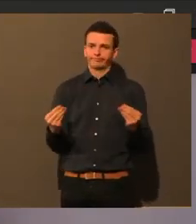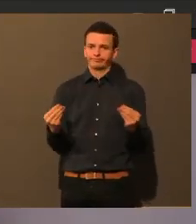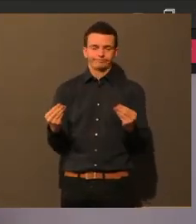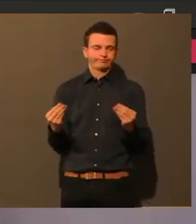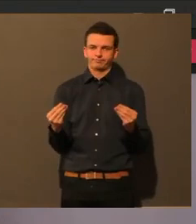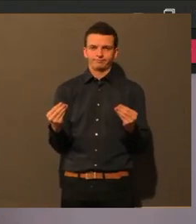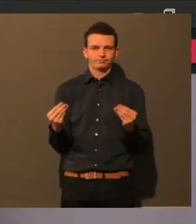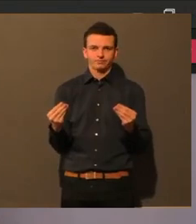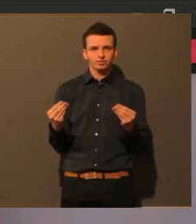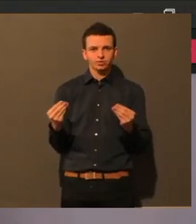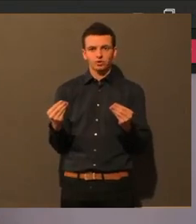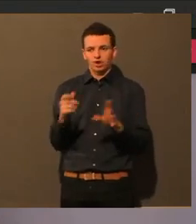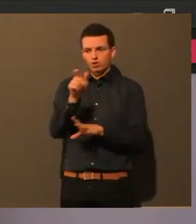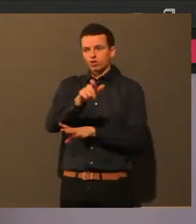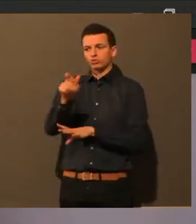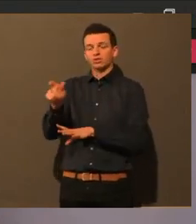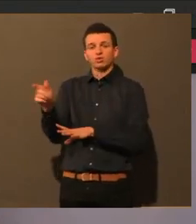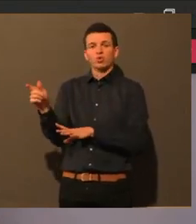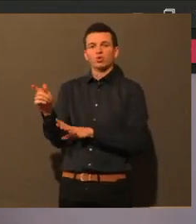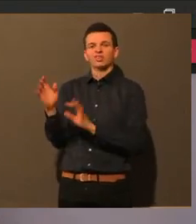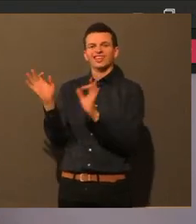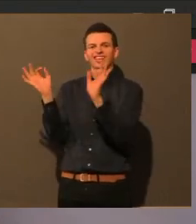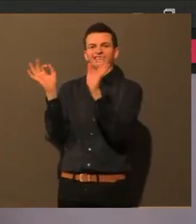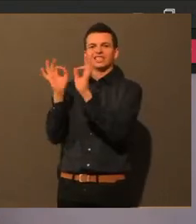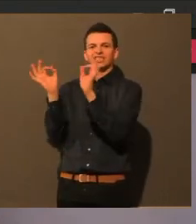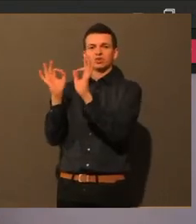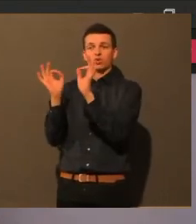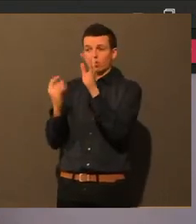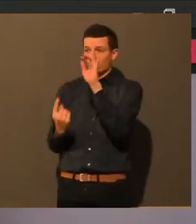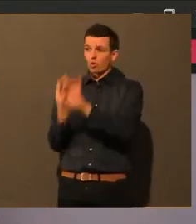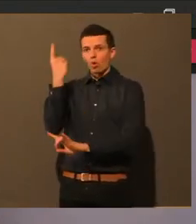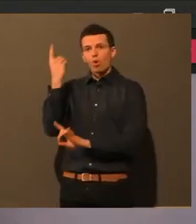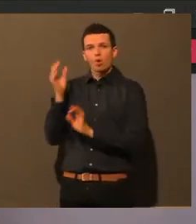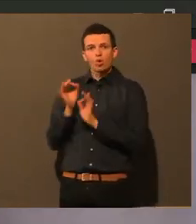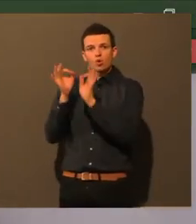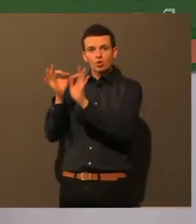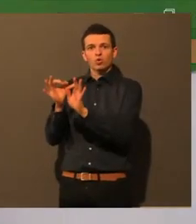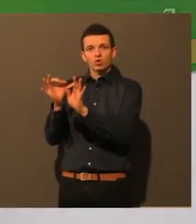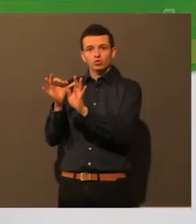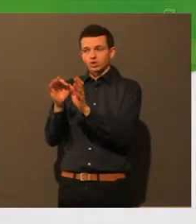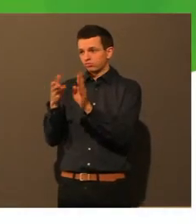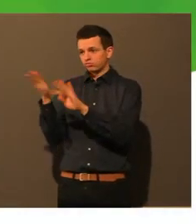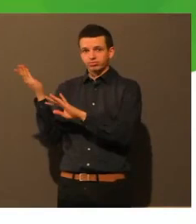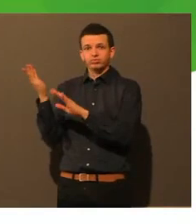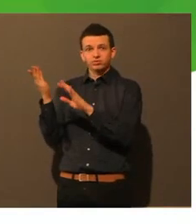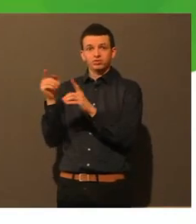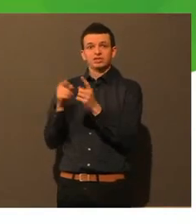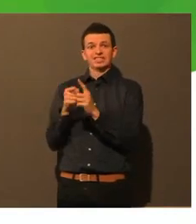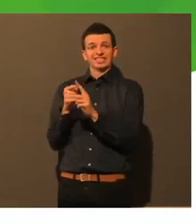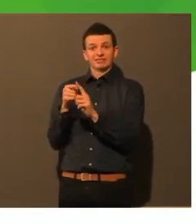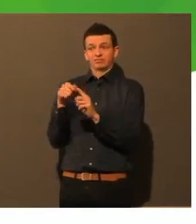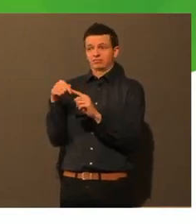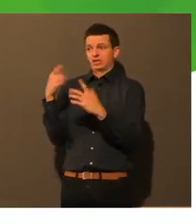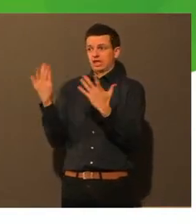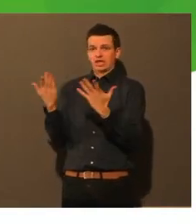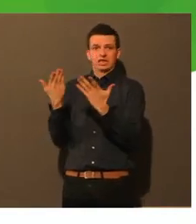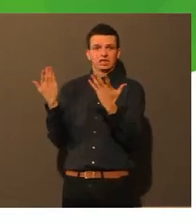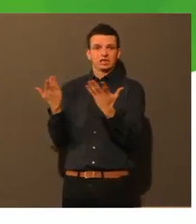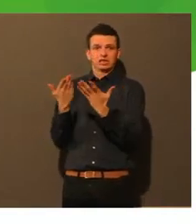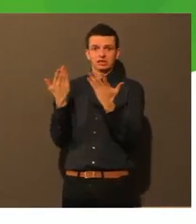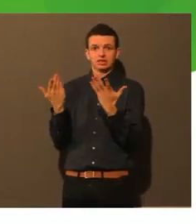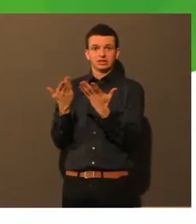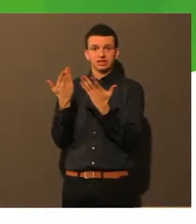wahrscheinlich auch noch länger auch damit zu tun haben werden, dass sie da vielleicht auch allein und einsam sind, so wie es der Herr Dombrovsky ja auch gerade